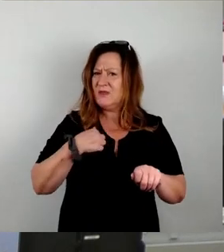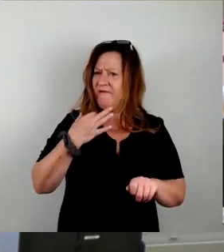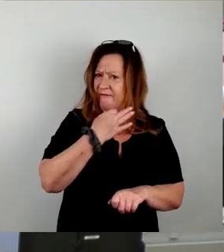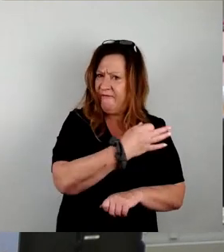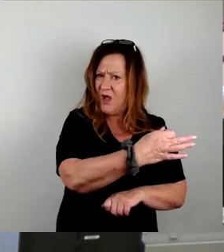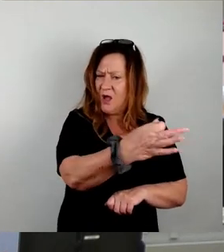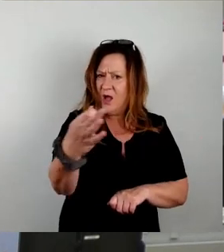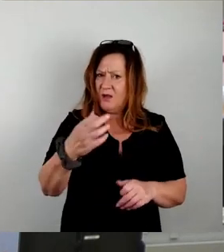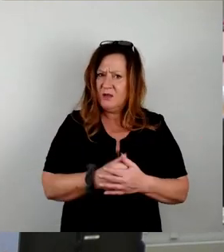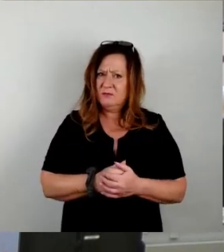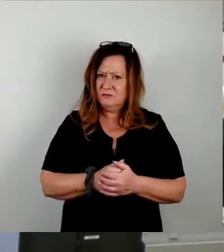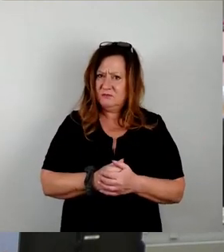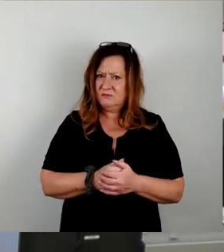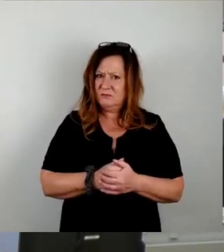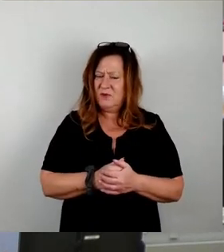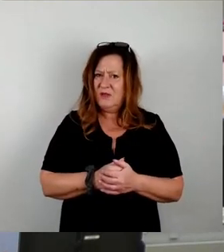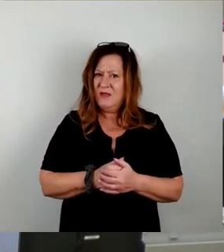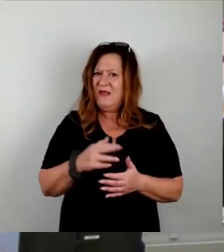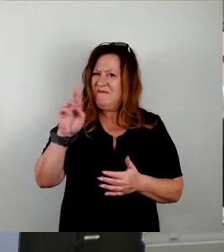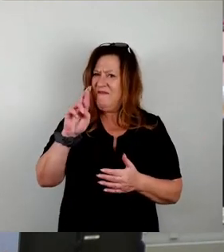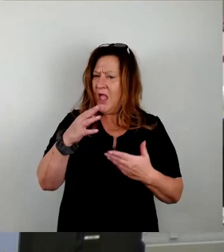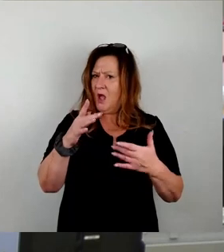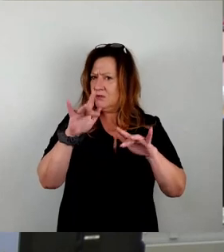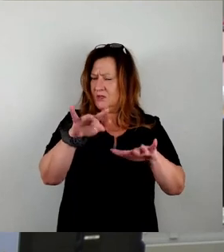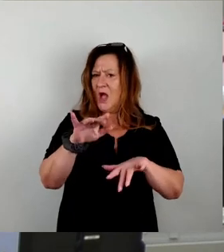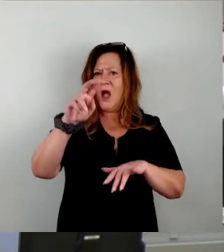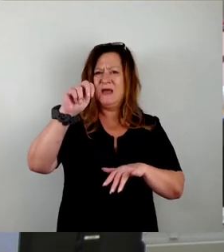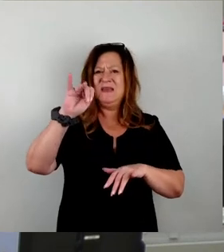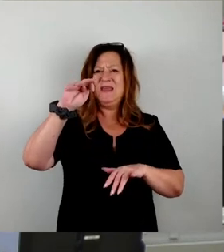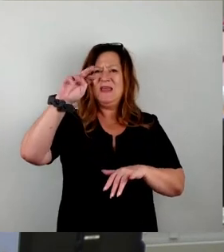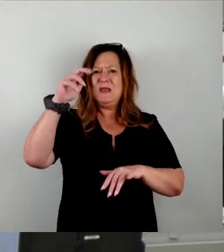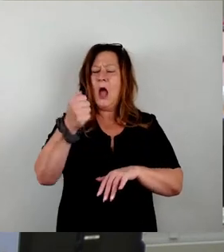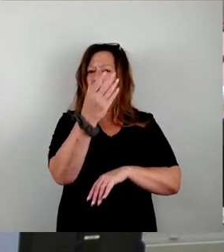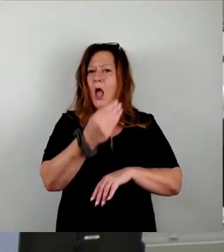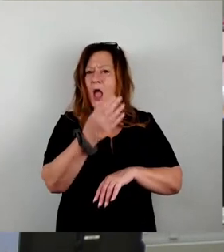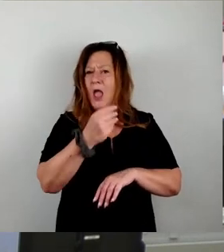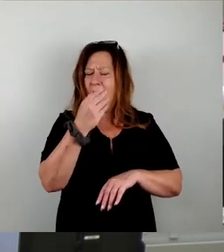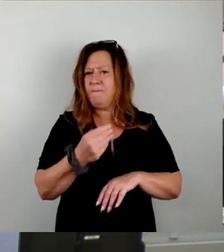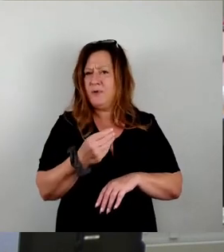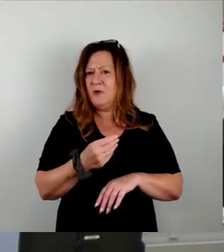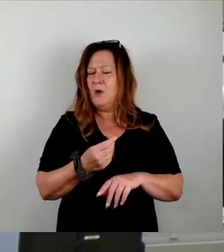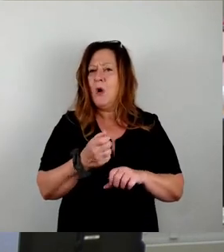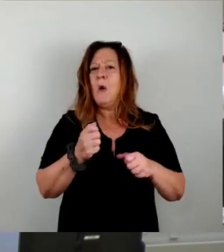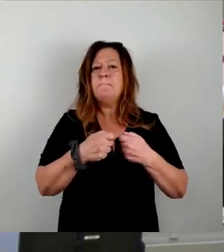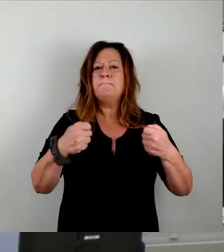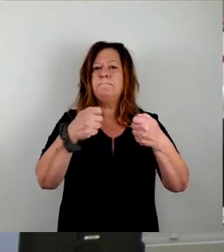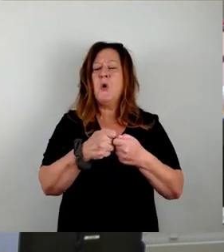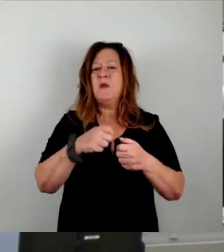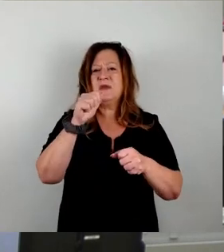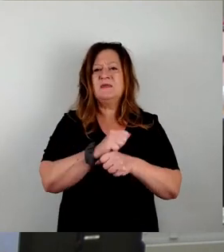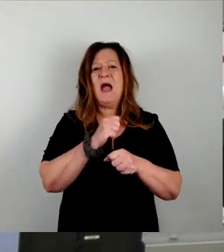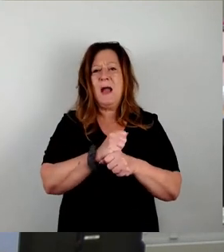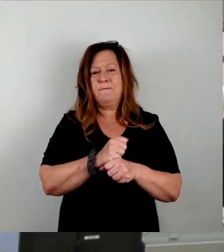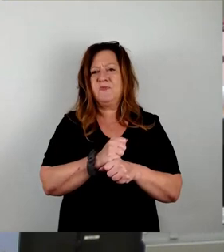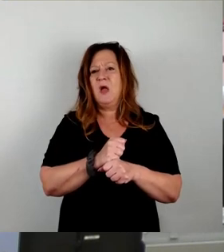wer von Ihnen hat denn die Nina-App des Bundesamtes für Bevölkerungsschutz und Katastrophenhilfe heruntergeladen? Das ist eine erste